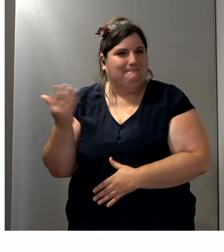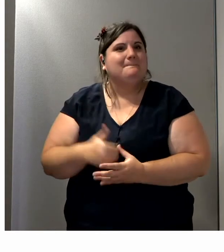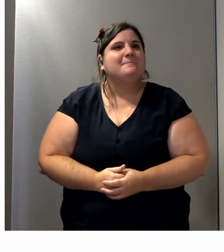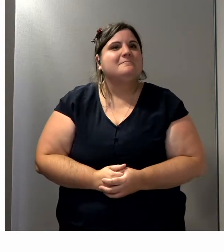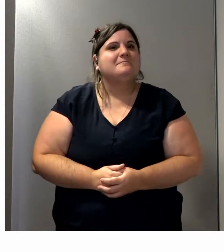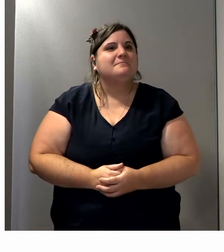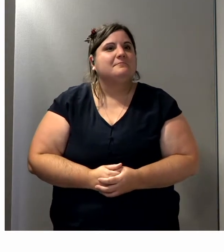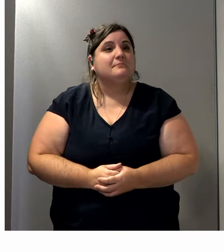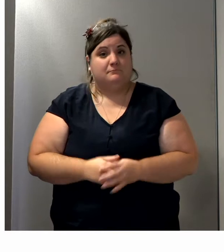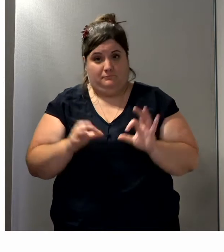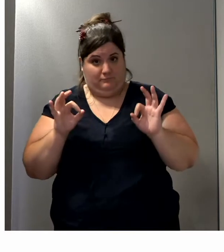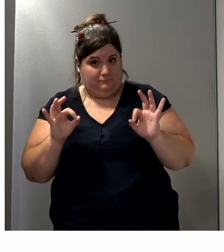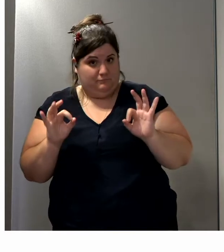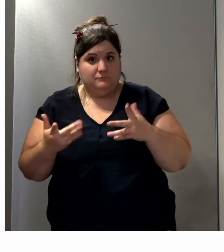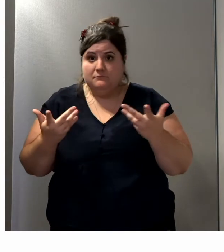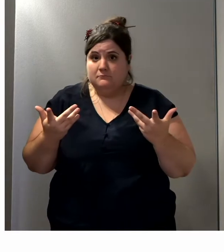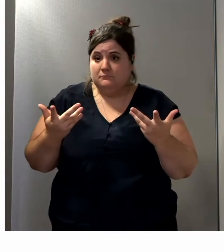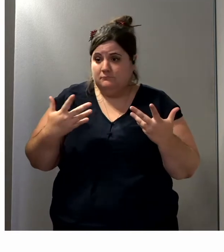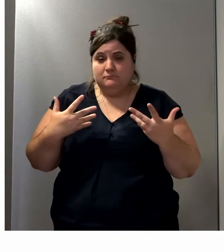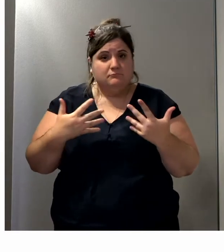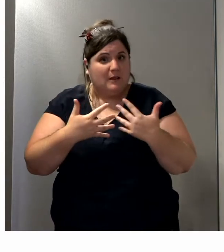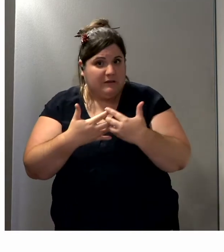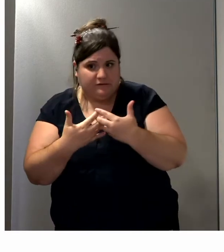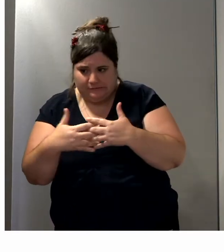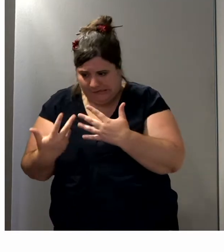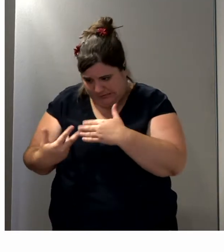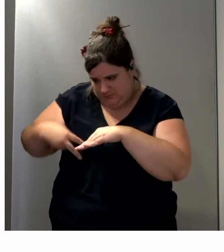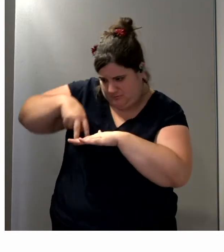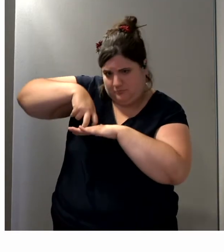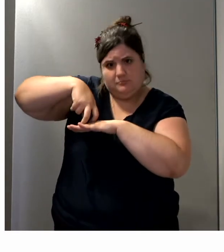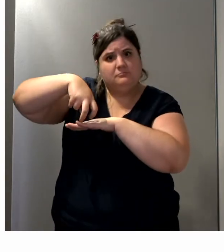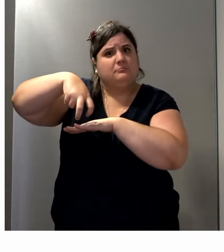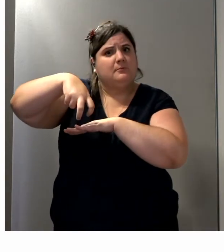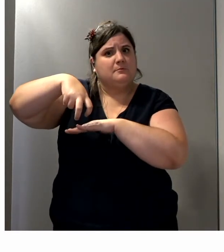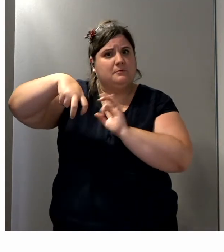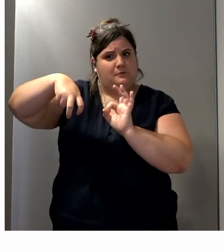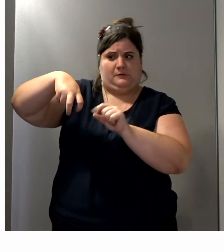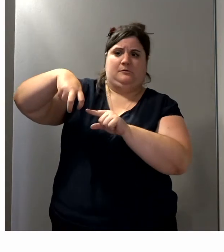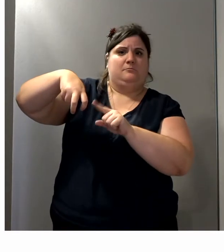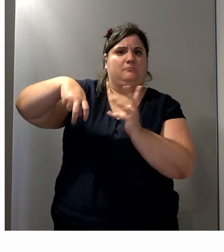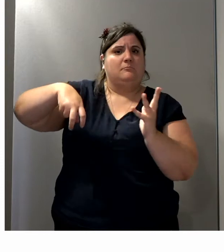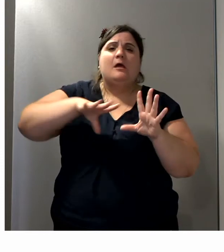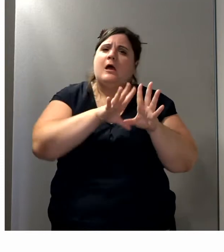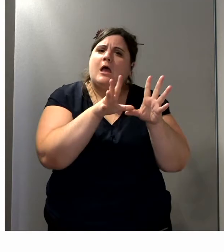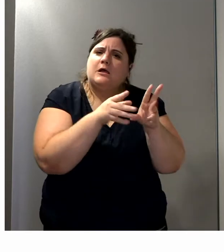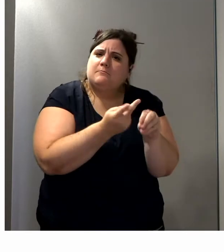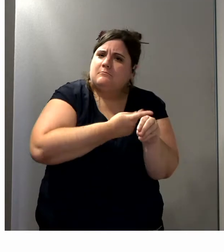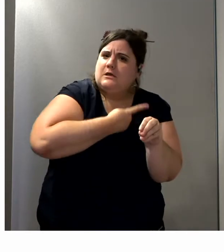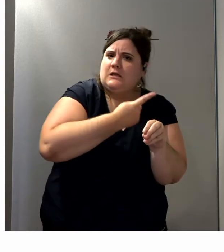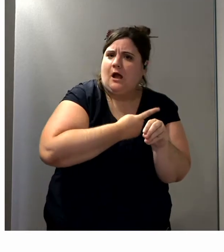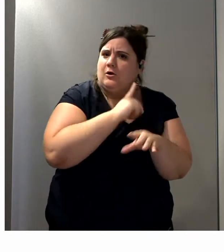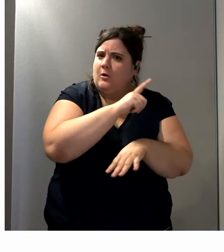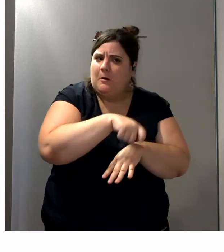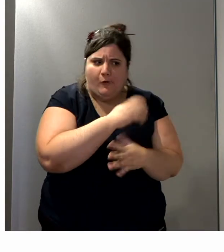L'exosquelette en fait est capable de faire une grande partie de ce que font, de faire la totalité de ce que font les équipes médicales